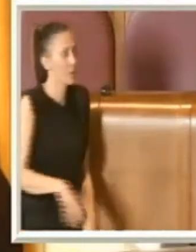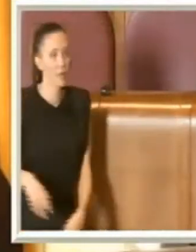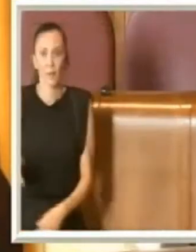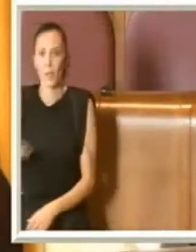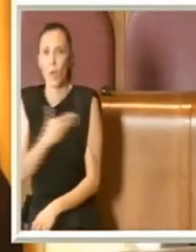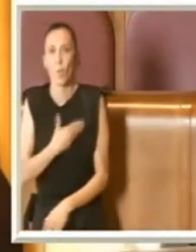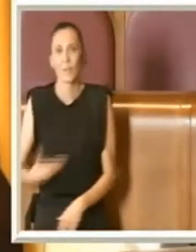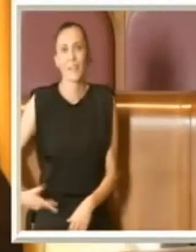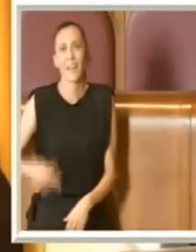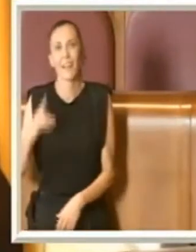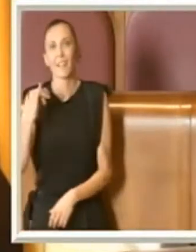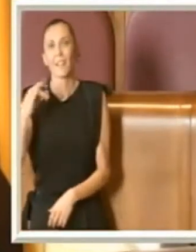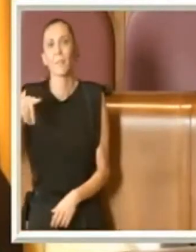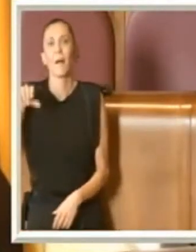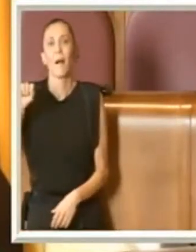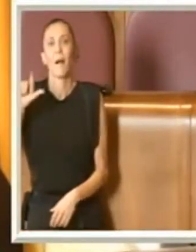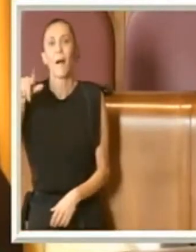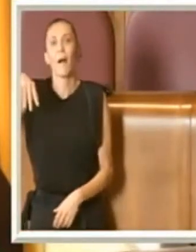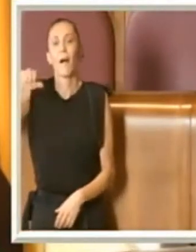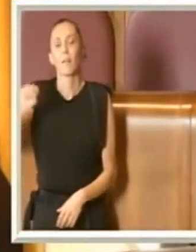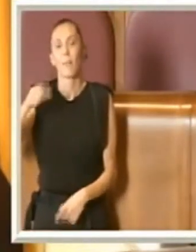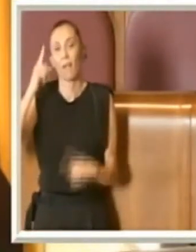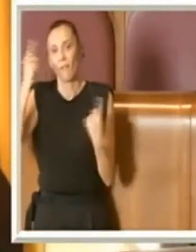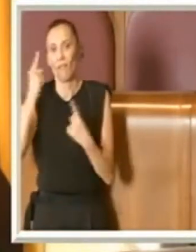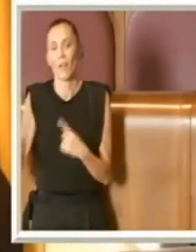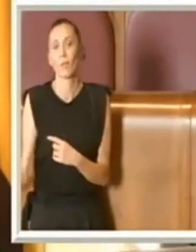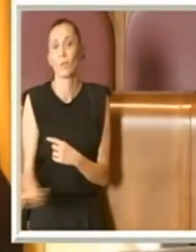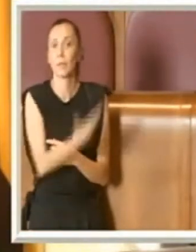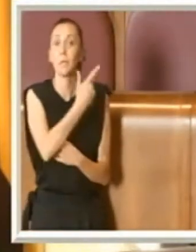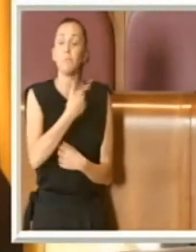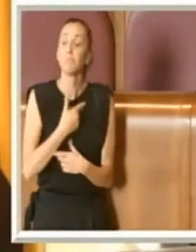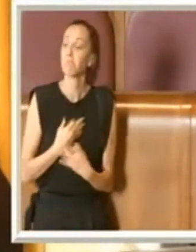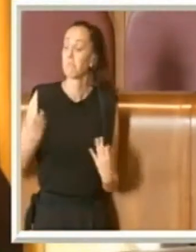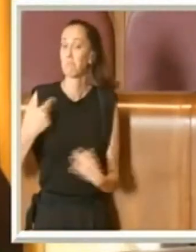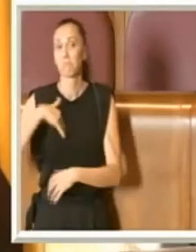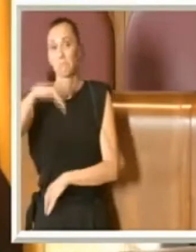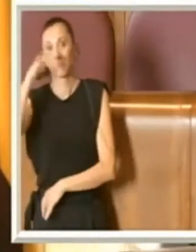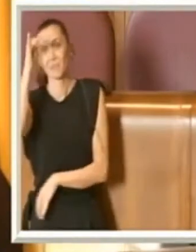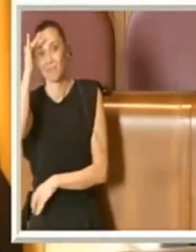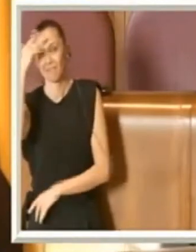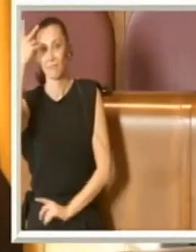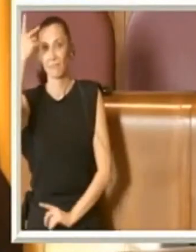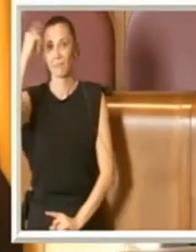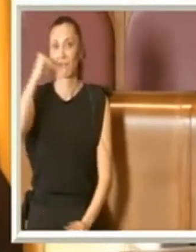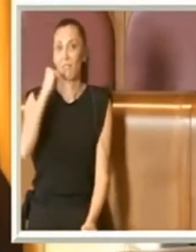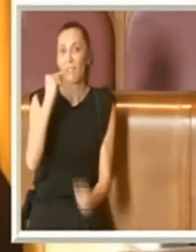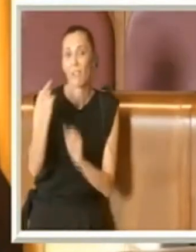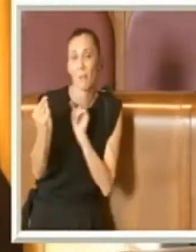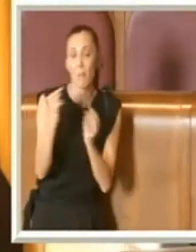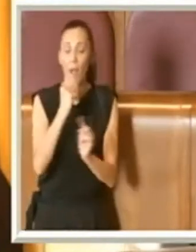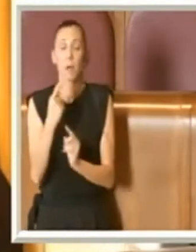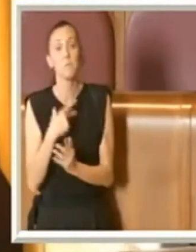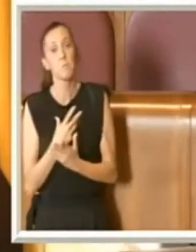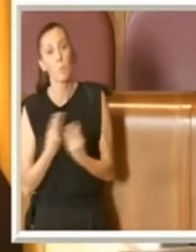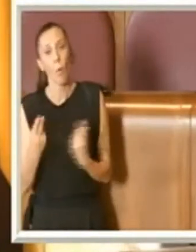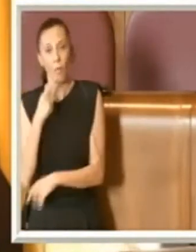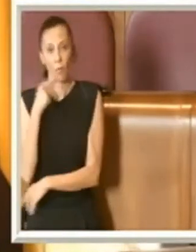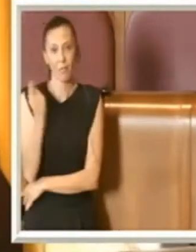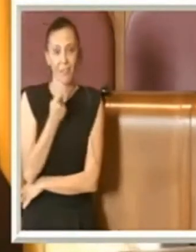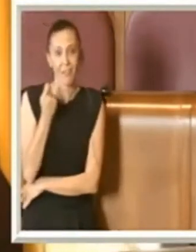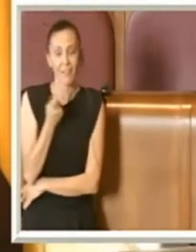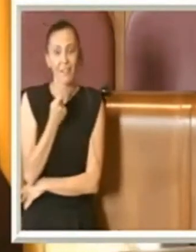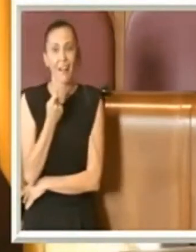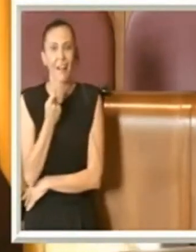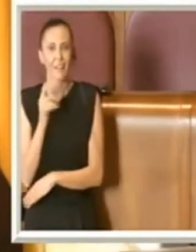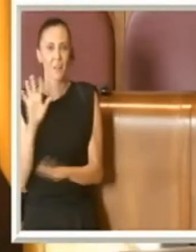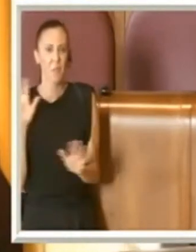Grazie Presidente. Allora, io ho ascoltato tutto quanto il dibattito, ovviamente molto interessante, però credo che non